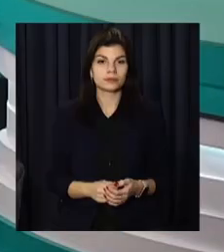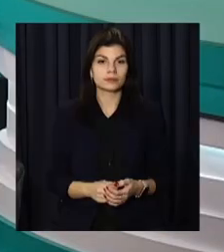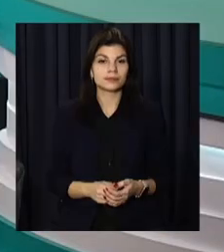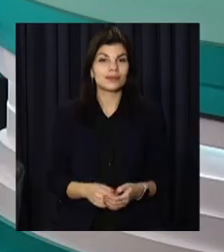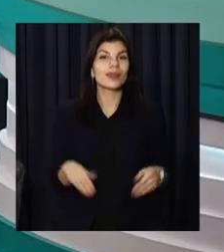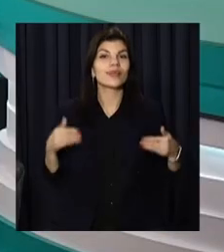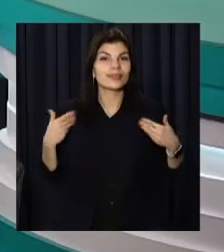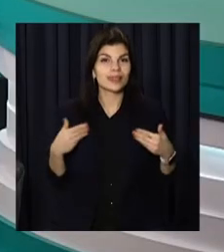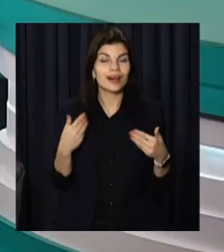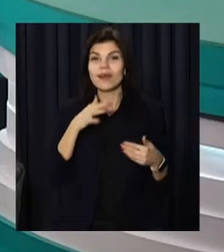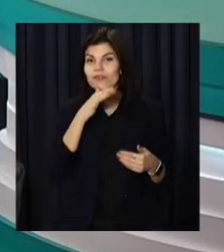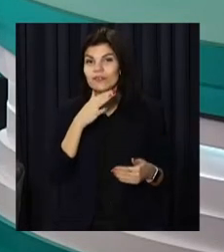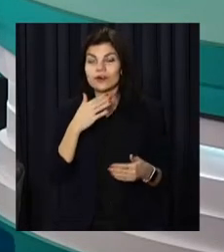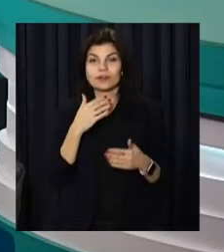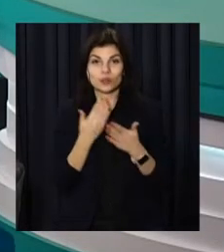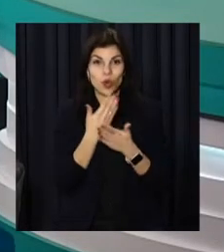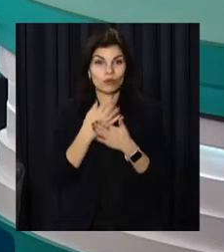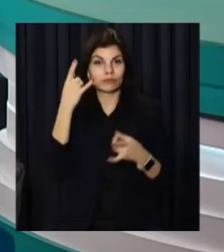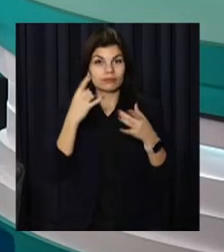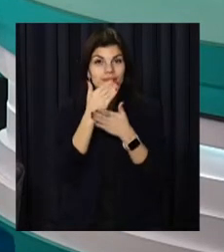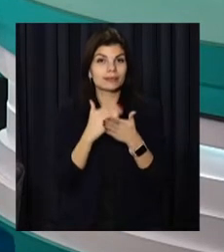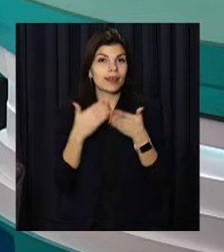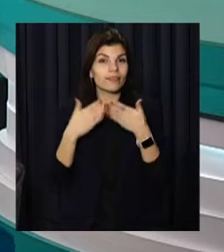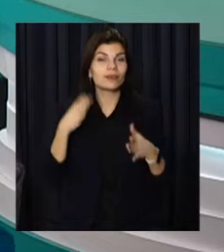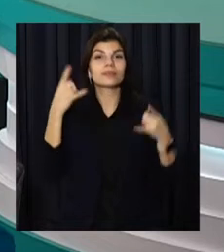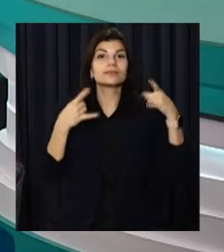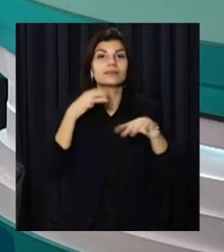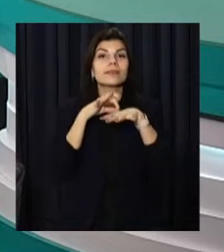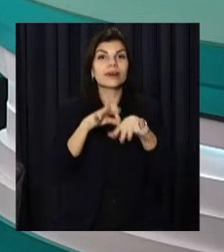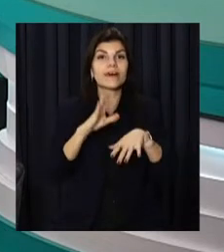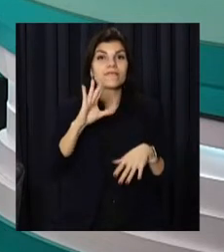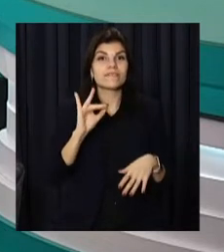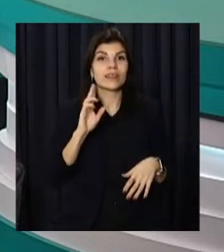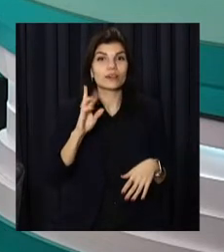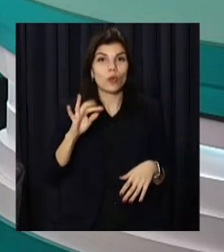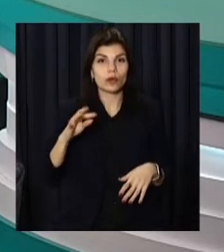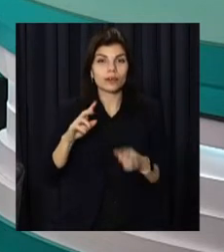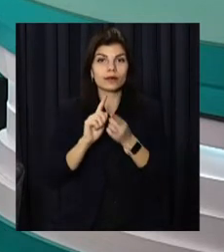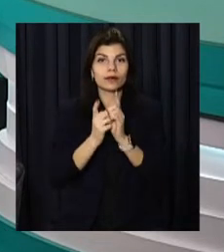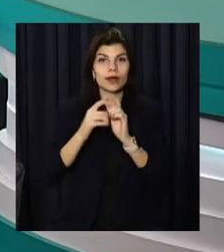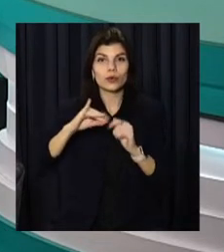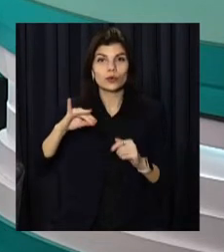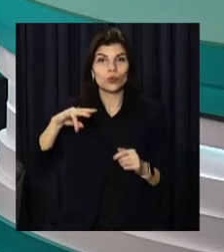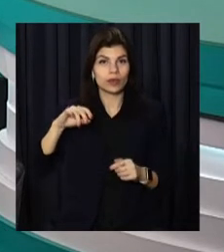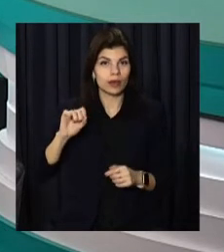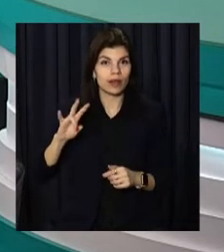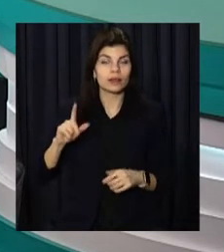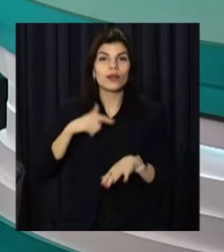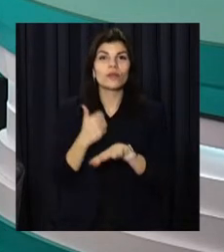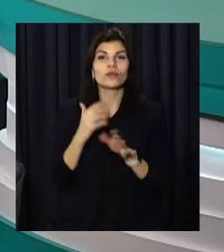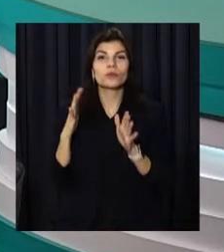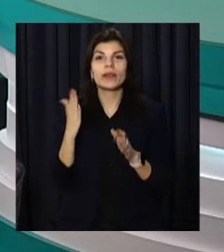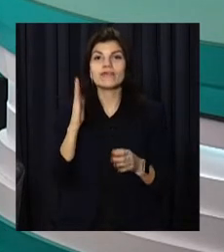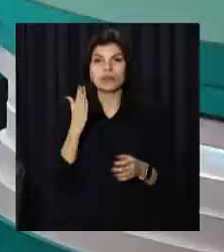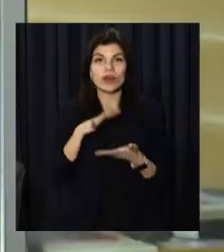Вітаю! Час новин на Відкритому. Для вас працюють Вікторія Вахрушина та сордо-перекладачка Юліана Пуговкіна. І про головні події вівторка –